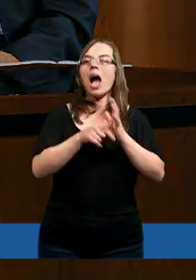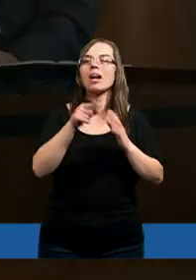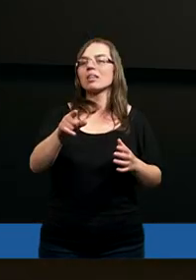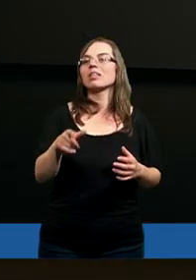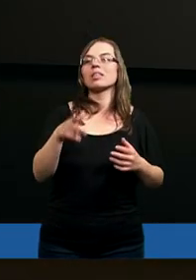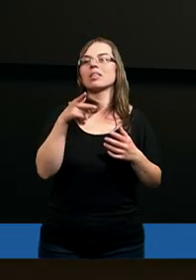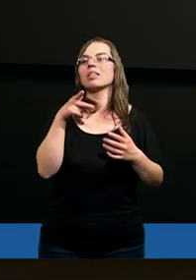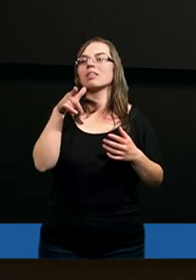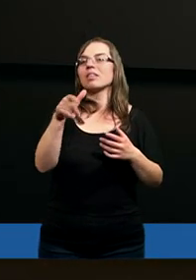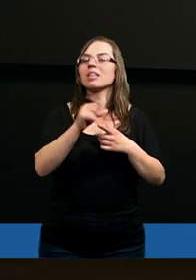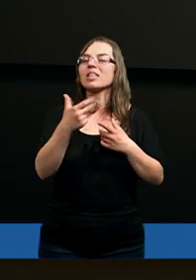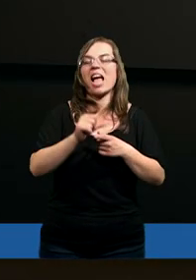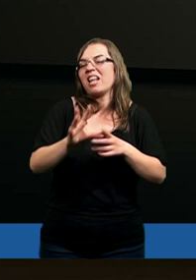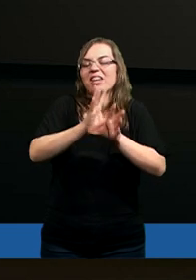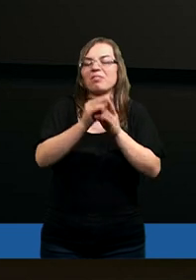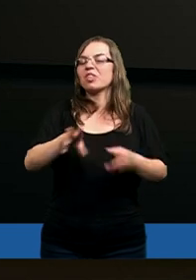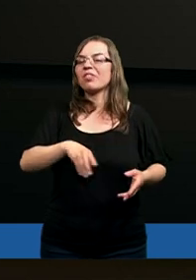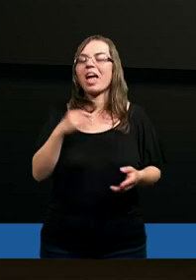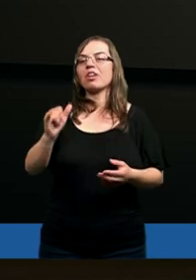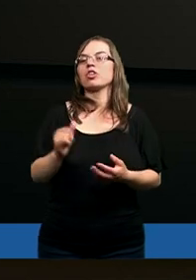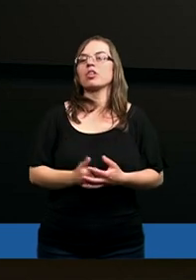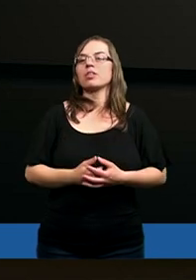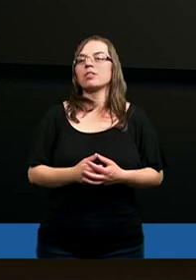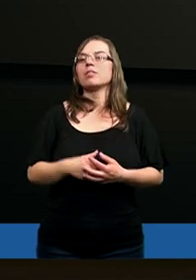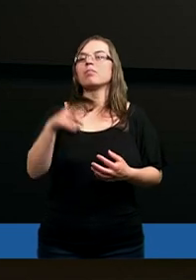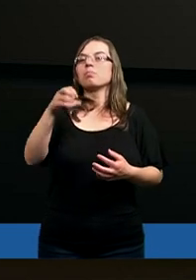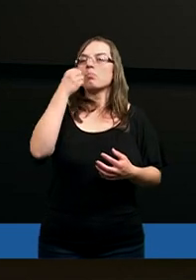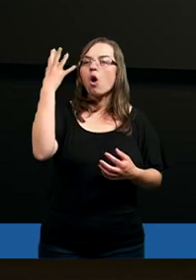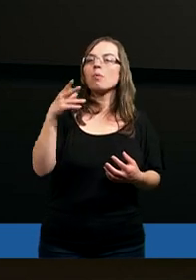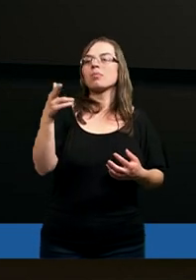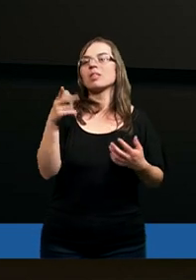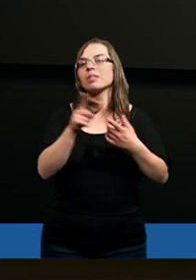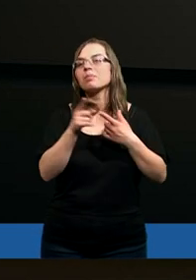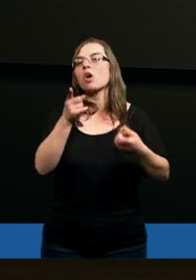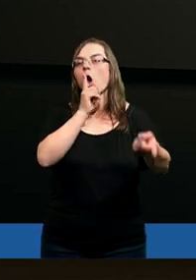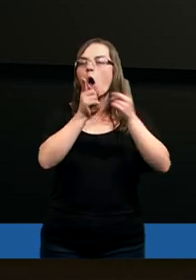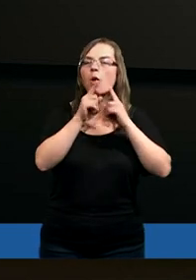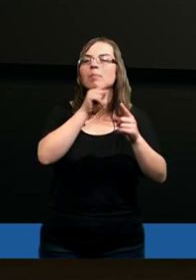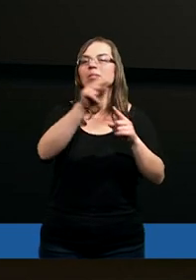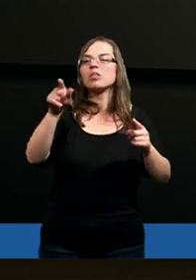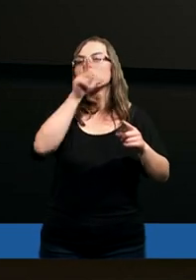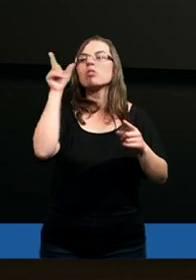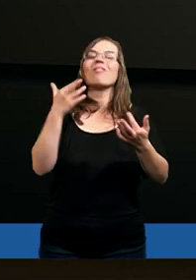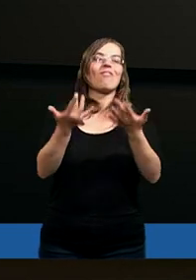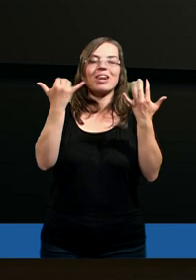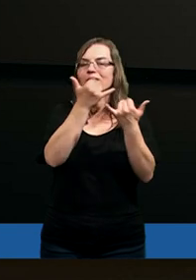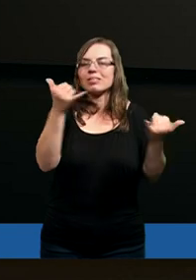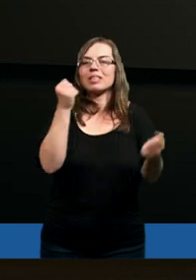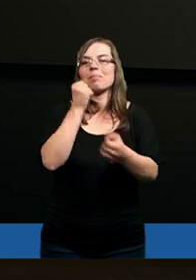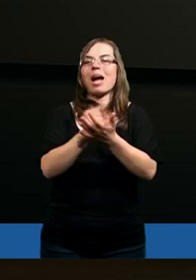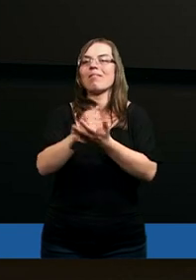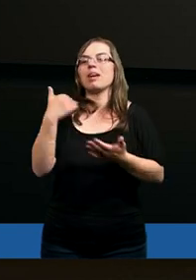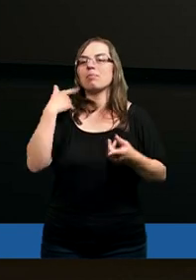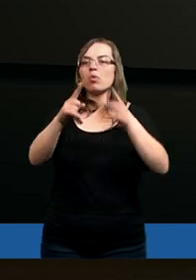Ale czy wszyscy nie jesteśmy święci? Mojżesz rozmawiając z prosto, ty chcesz i ofiarę składać.